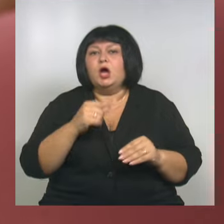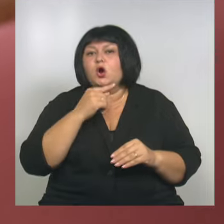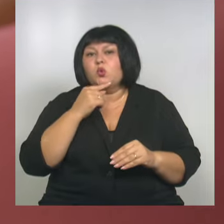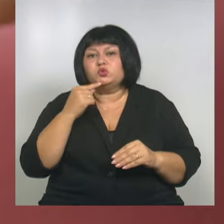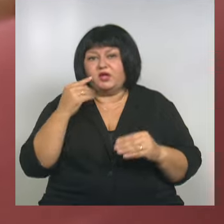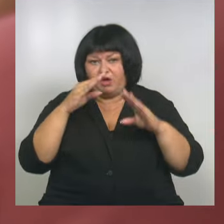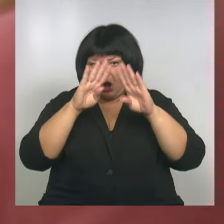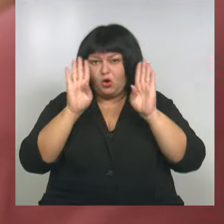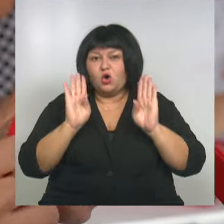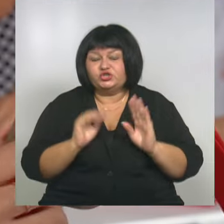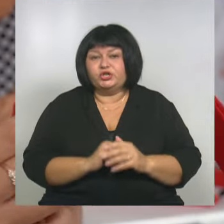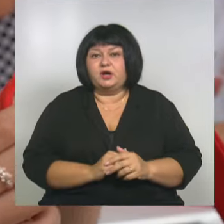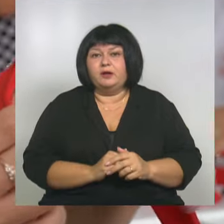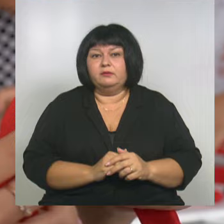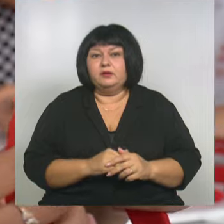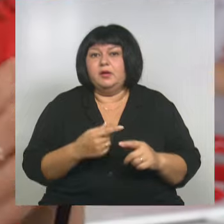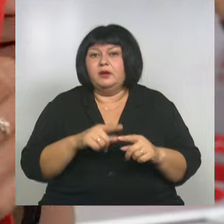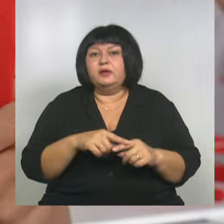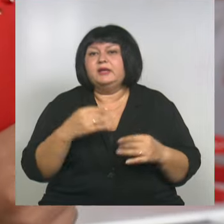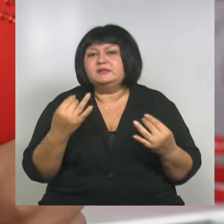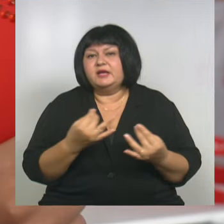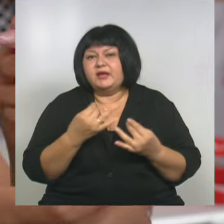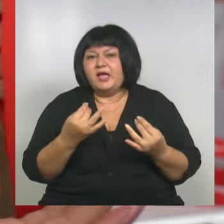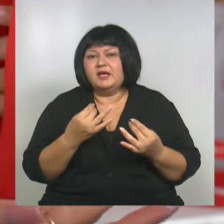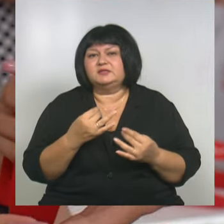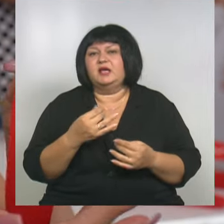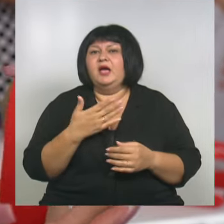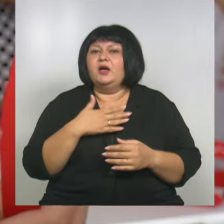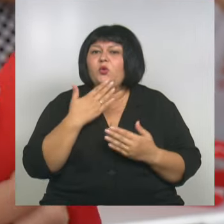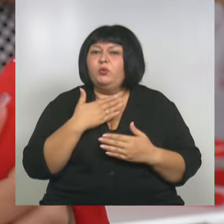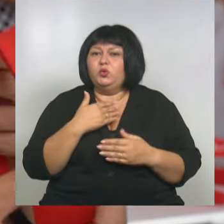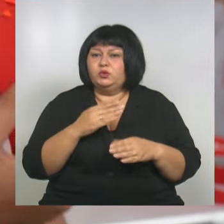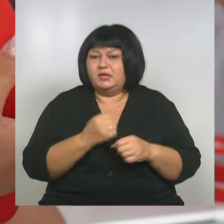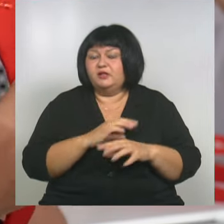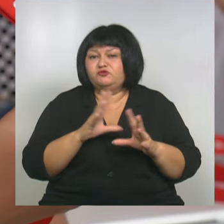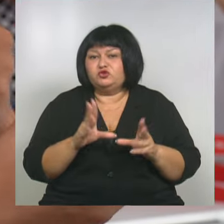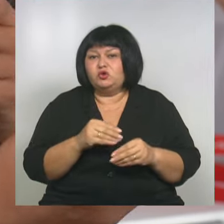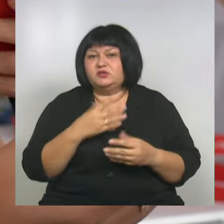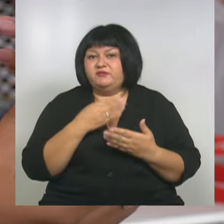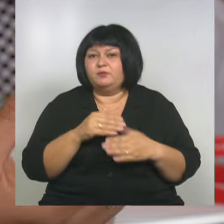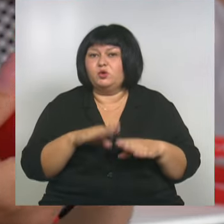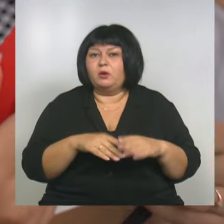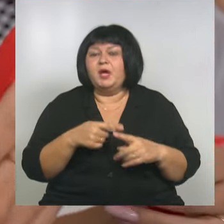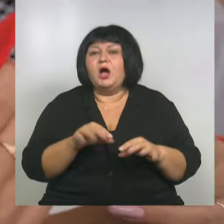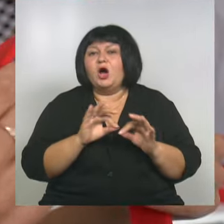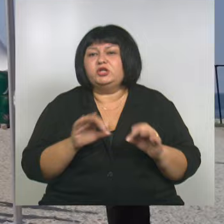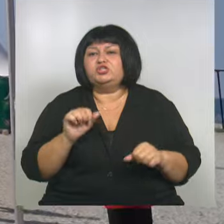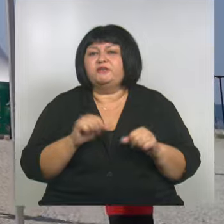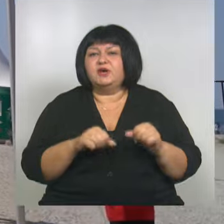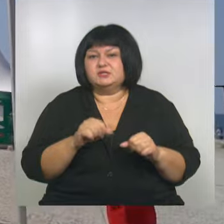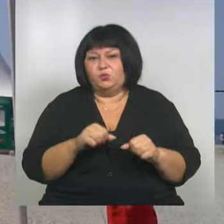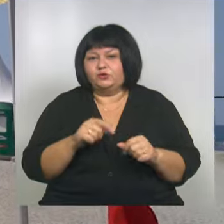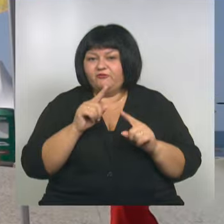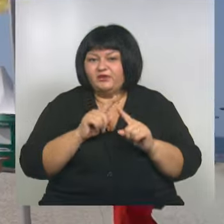кокошника. Вообще это интересно, вообще я очень люблю всенародное, люблю делать со своими руками, и это отличная возможность выделиться из толпы.